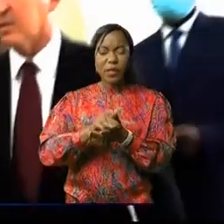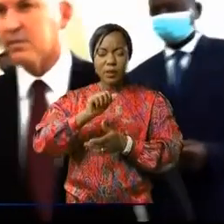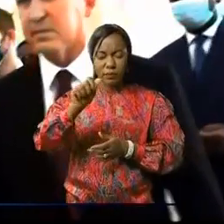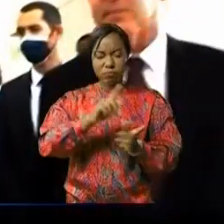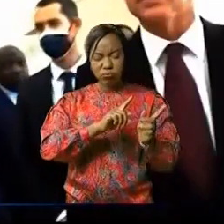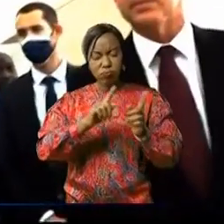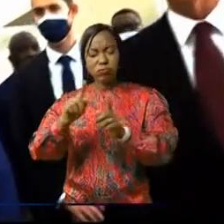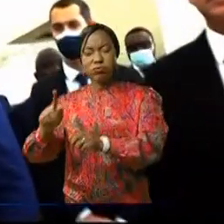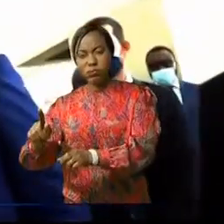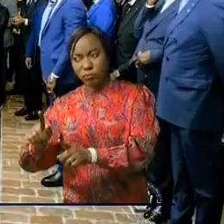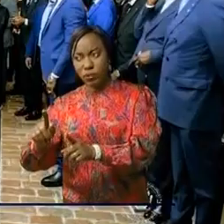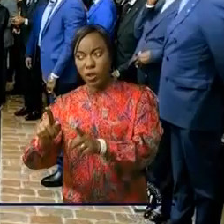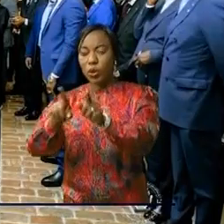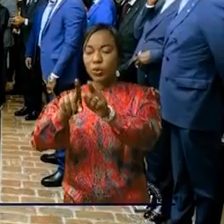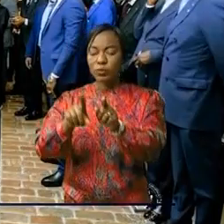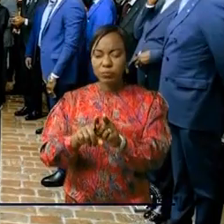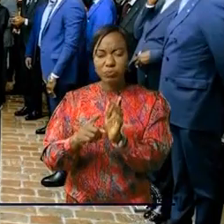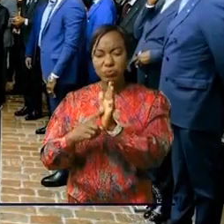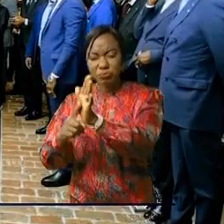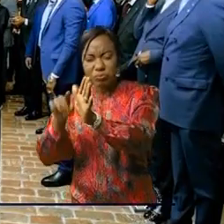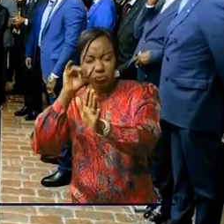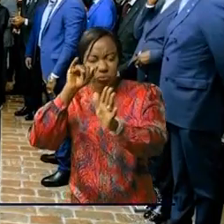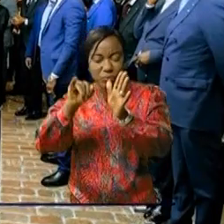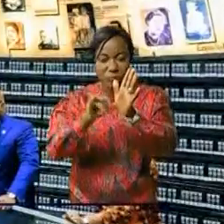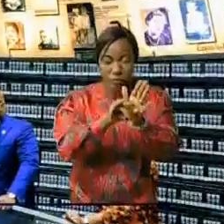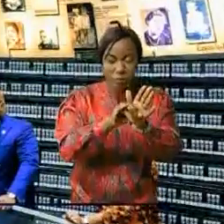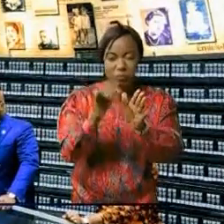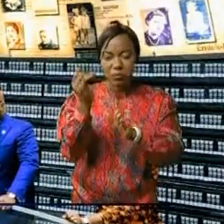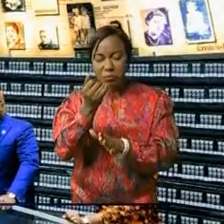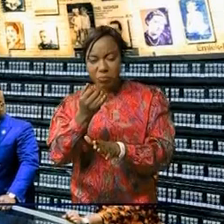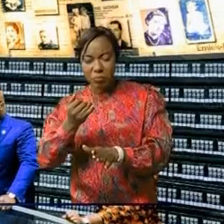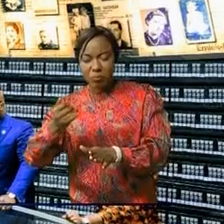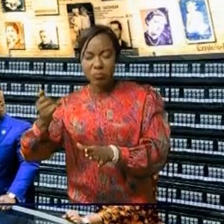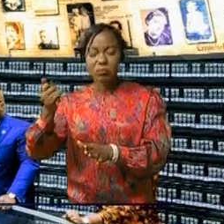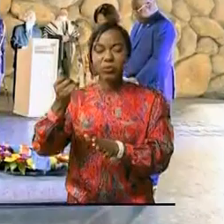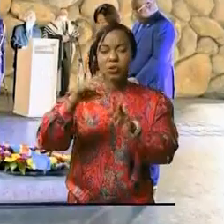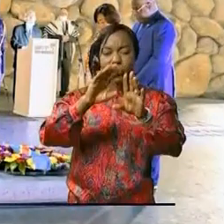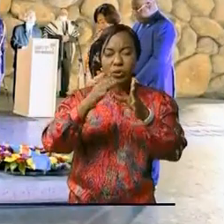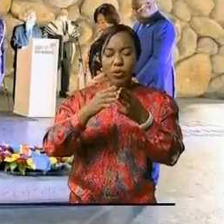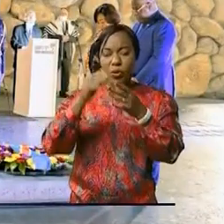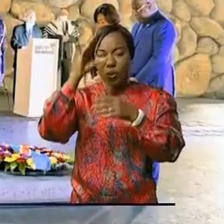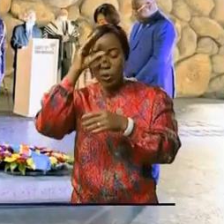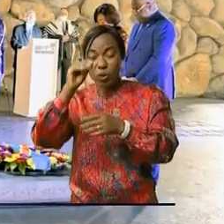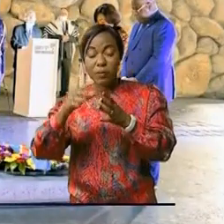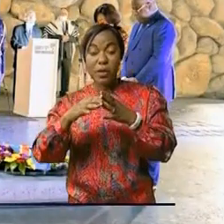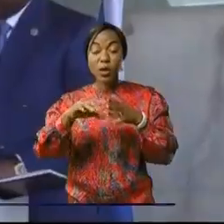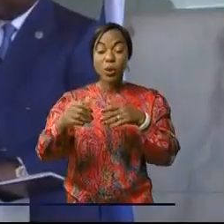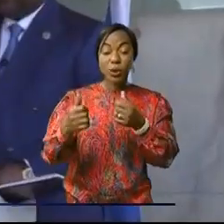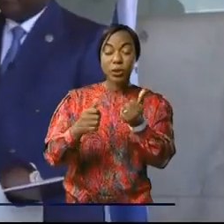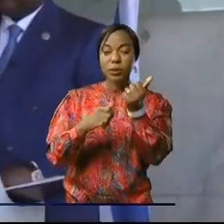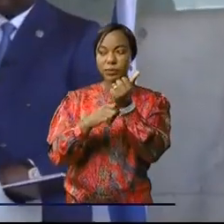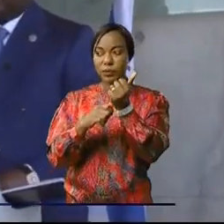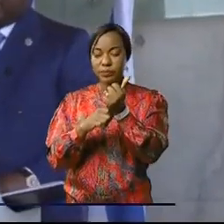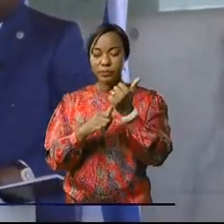présenter des objets, images et films sur les atrocités causées par l'homme sur d'autres êtres humains.